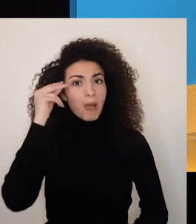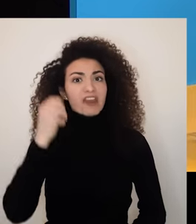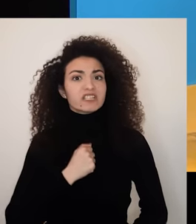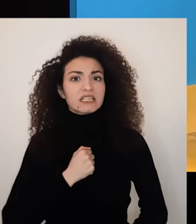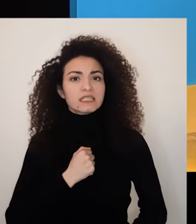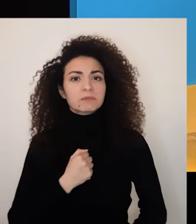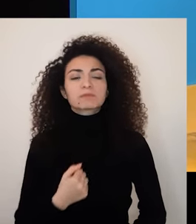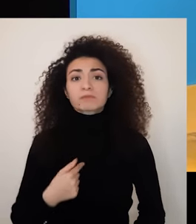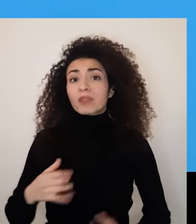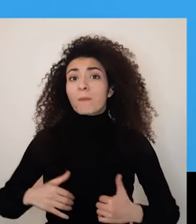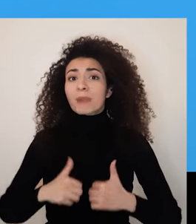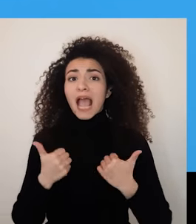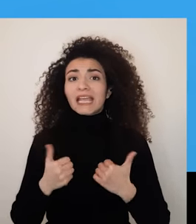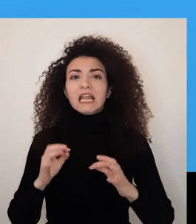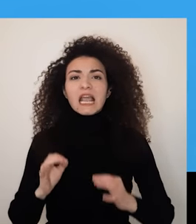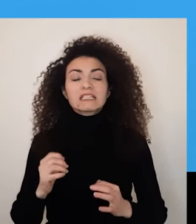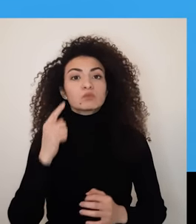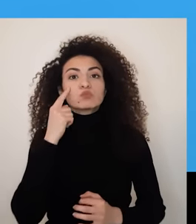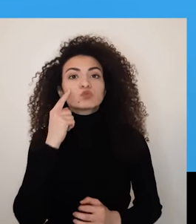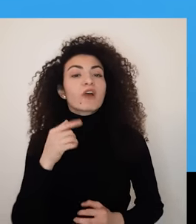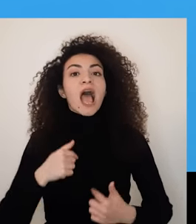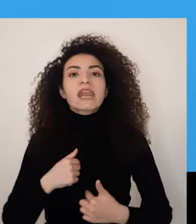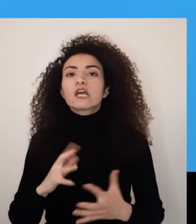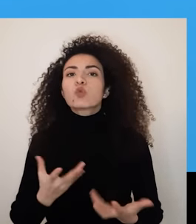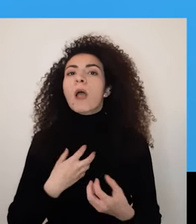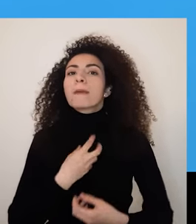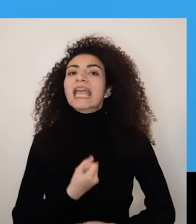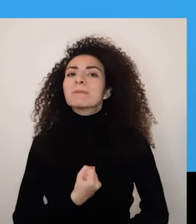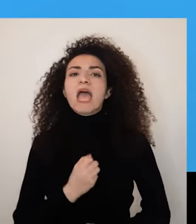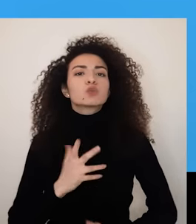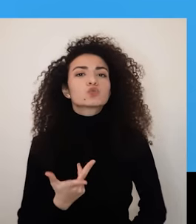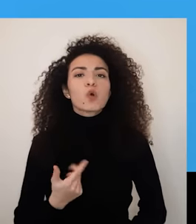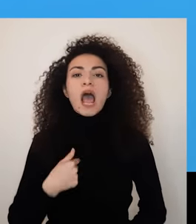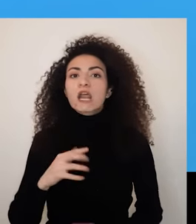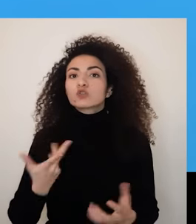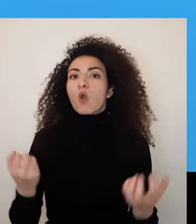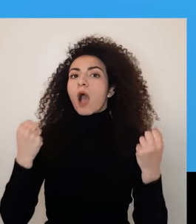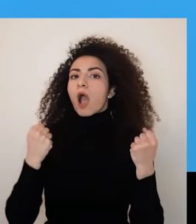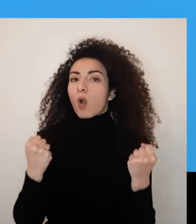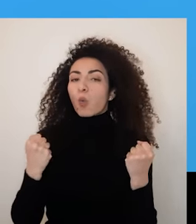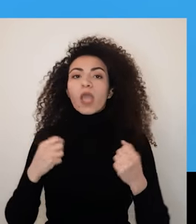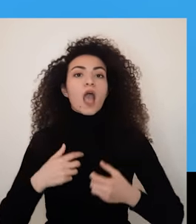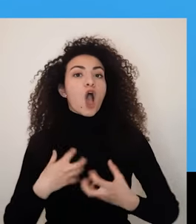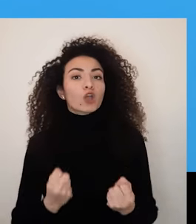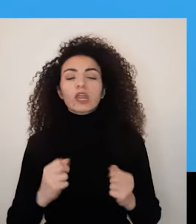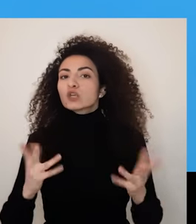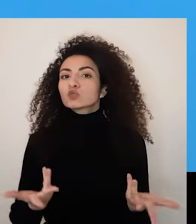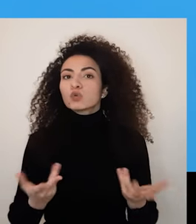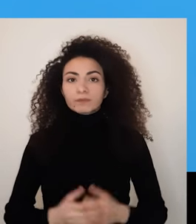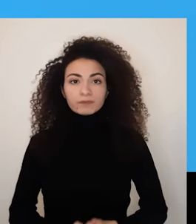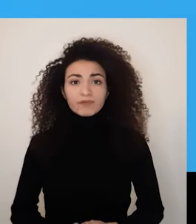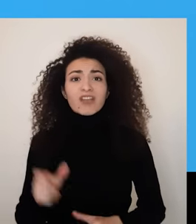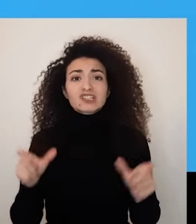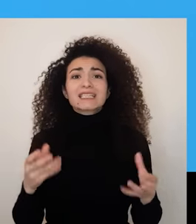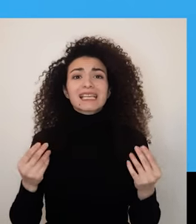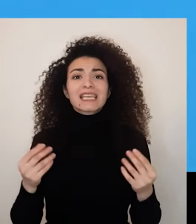المعرفة الذاتية عند بحثنا عن طريقنا بالحياة نازم نركز على القيم اللي منؤمن بها وعلى نقاط قوتنا